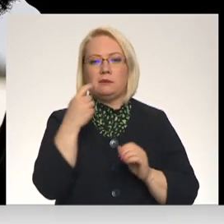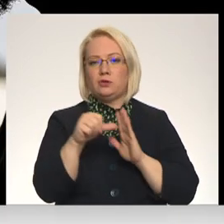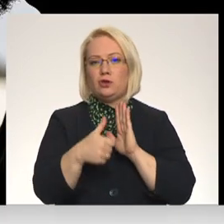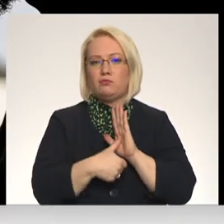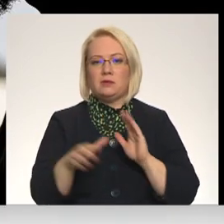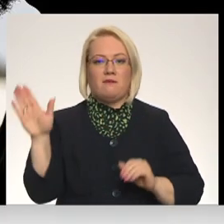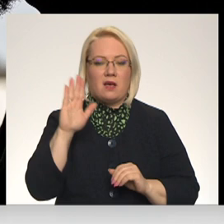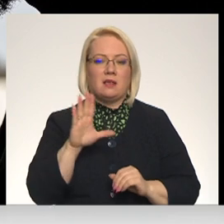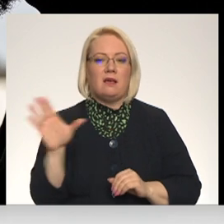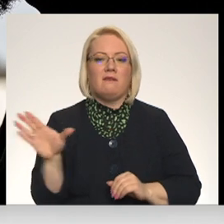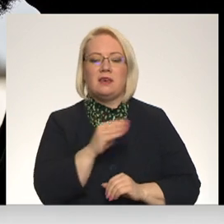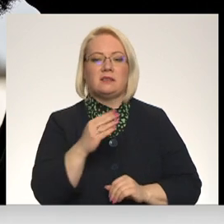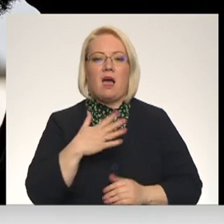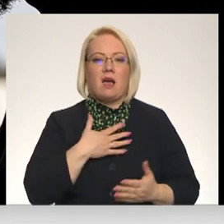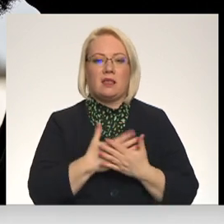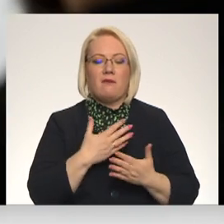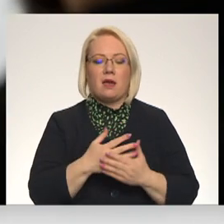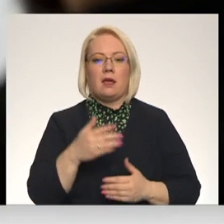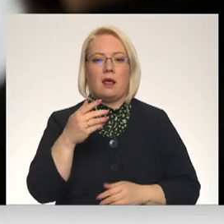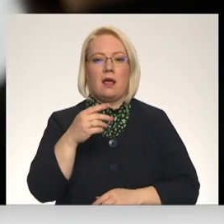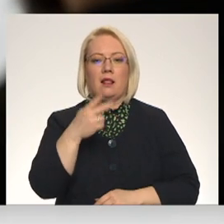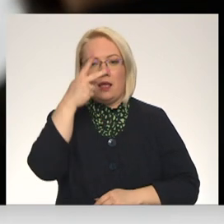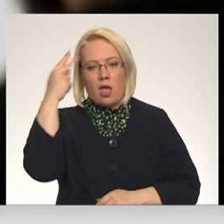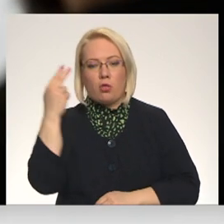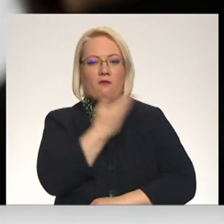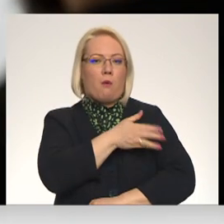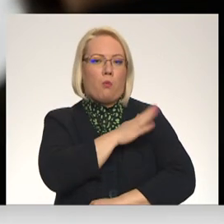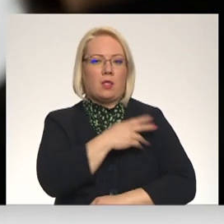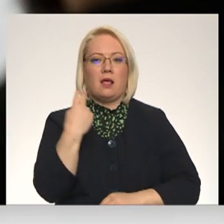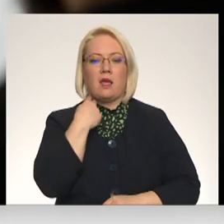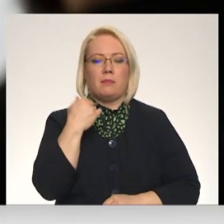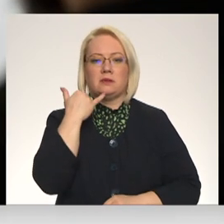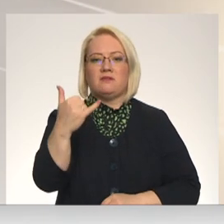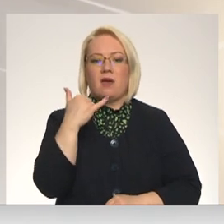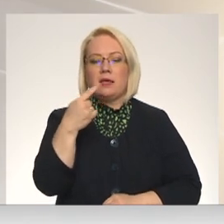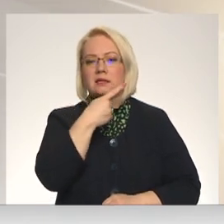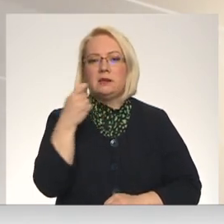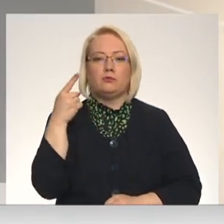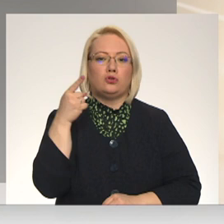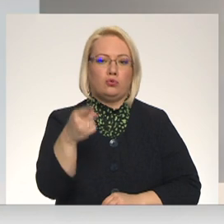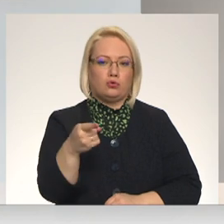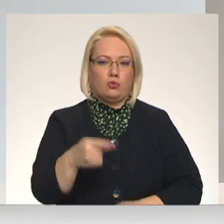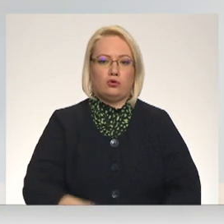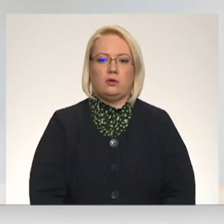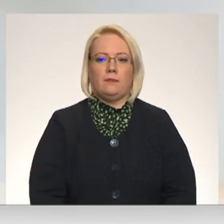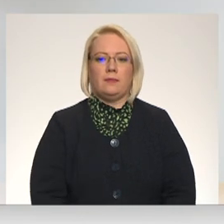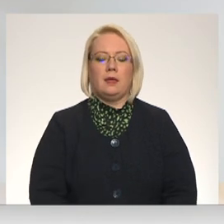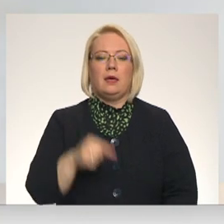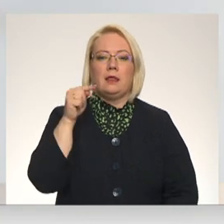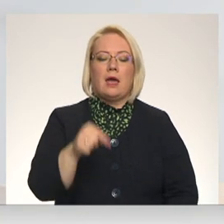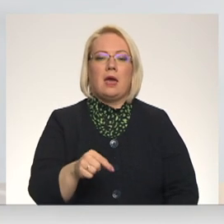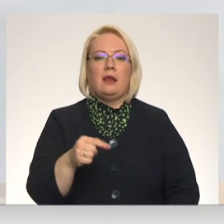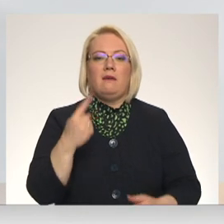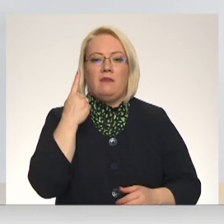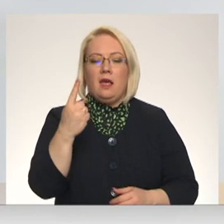Visaktīvākās ir Lietuva, Polija un Liela Britānija. Veikti vairāk nekā 100 tūkstoši zvanu. Šī ir viena no